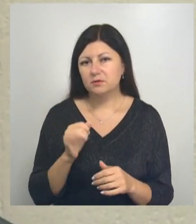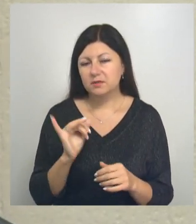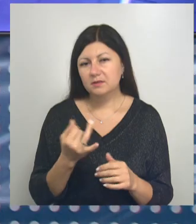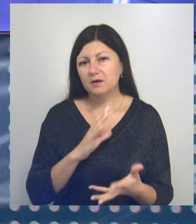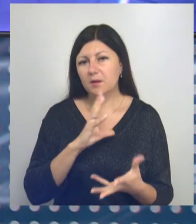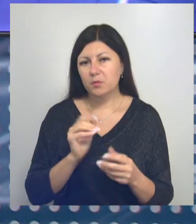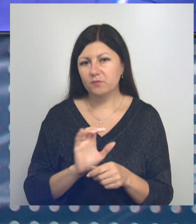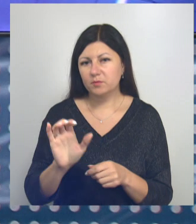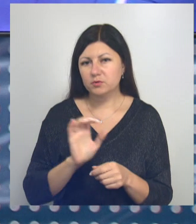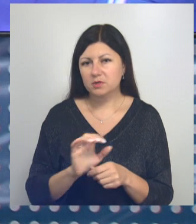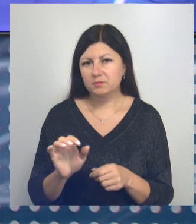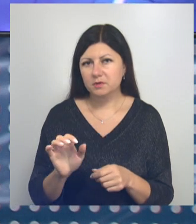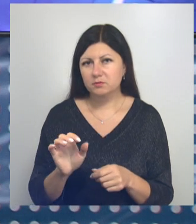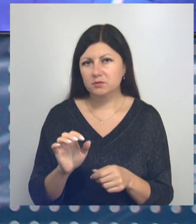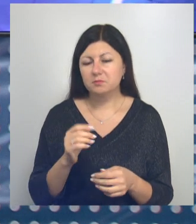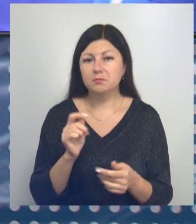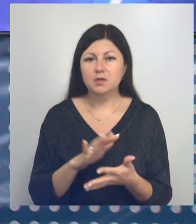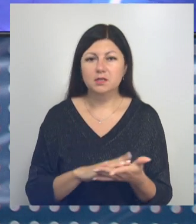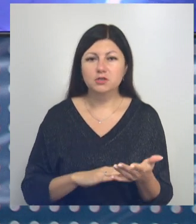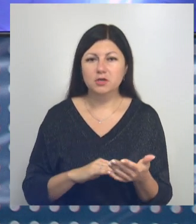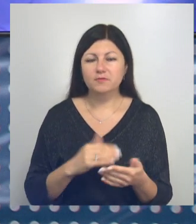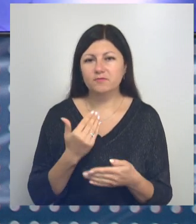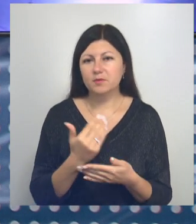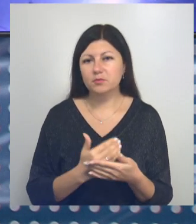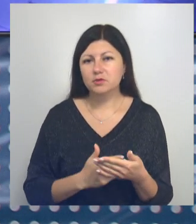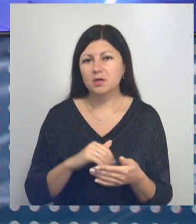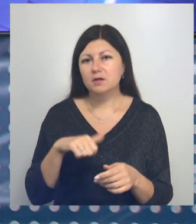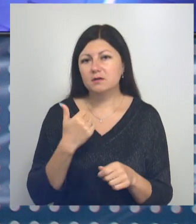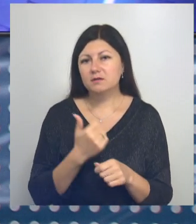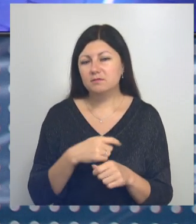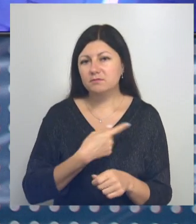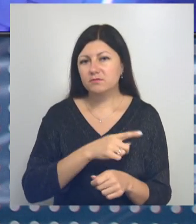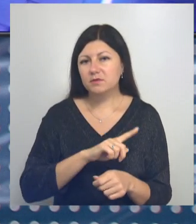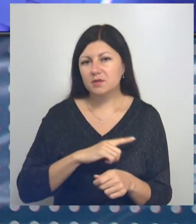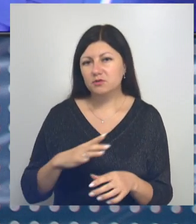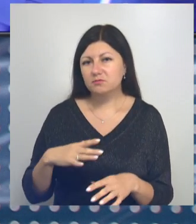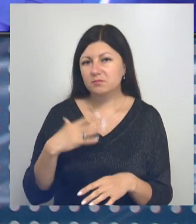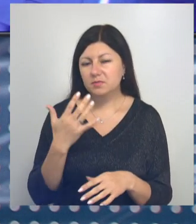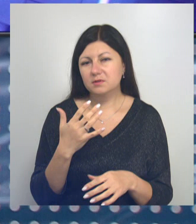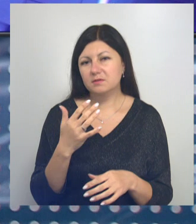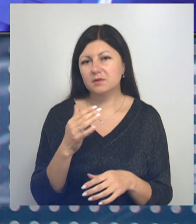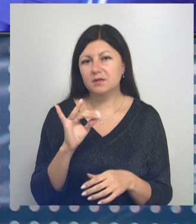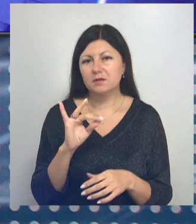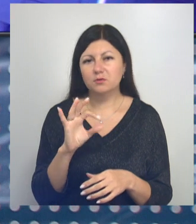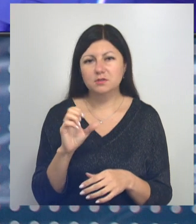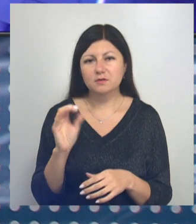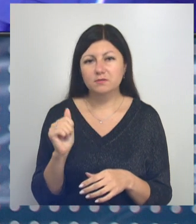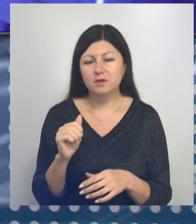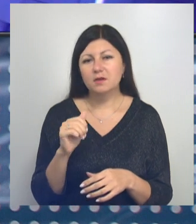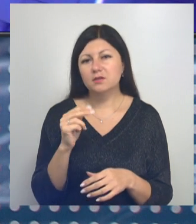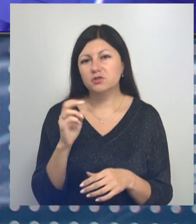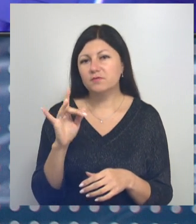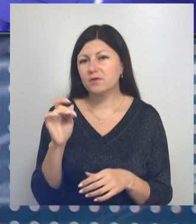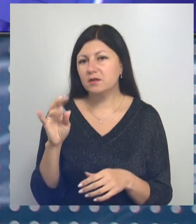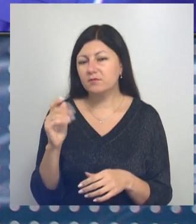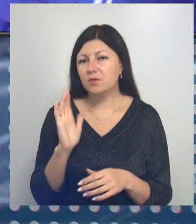продукции. Продолжаем выпуск. Бывший главврач областной клинической больницы святителей Асафа Жанна Чифранова будет